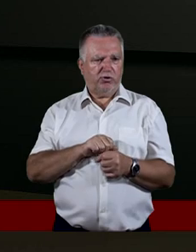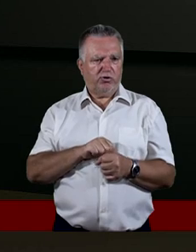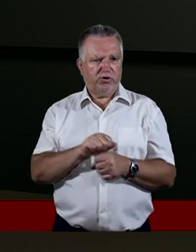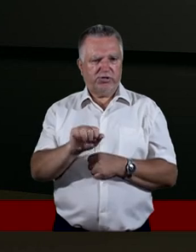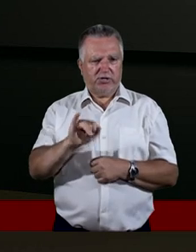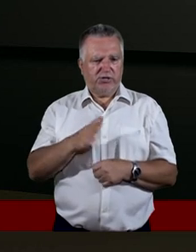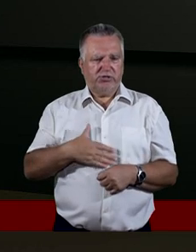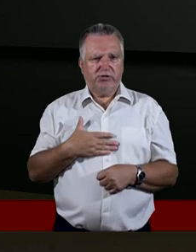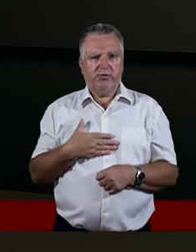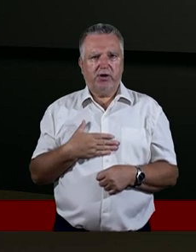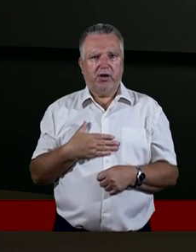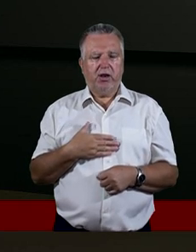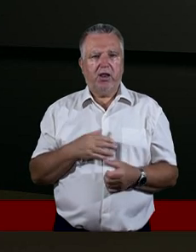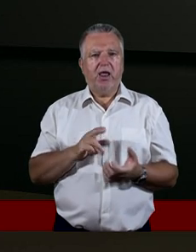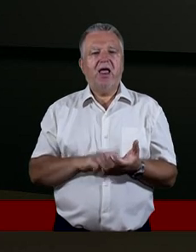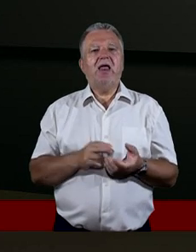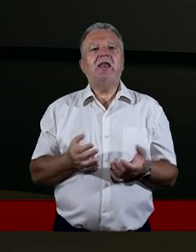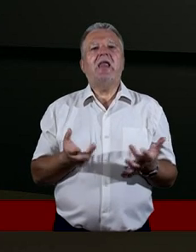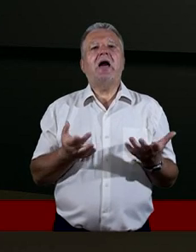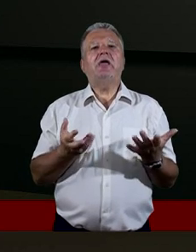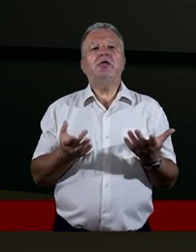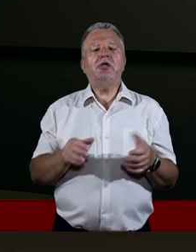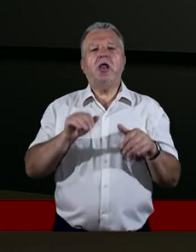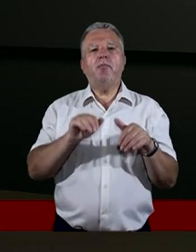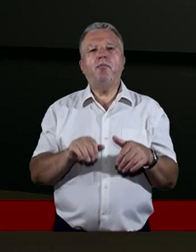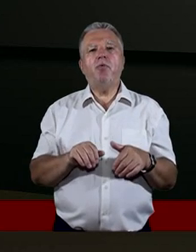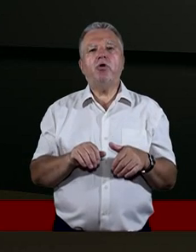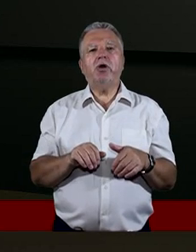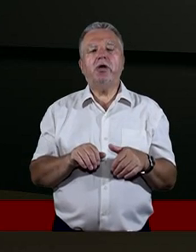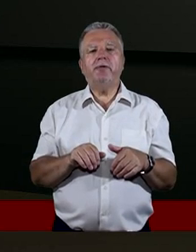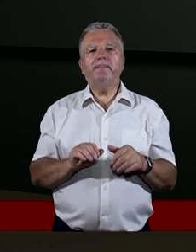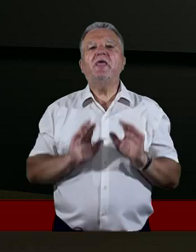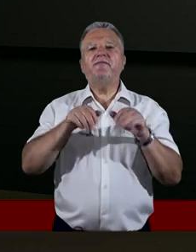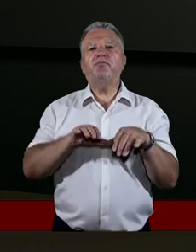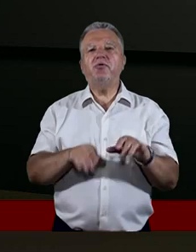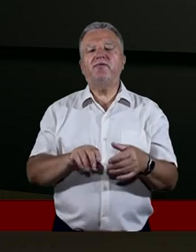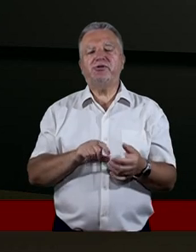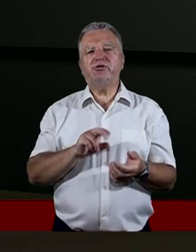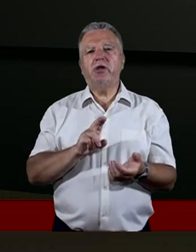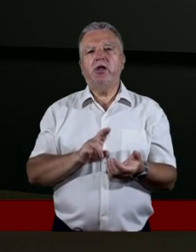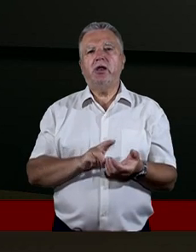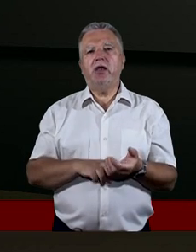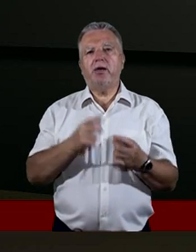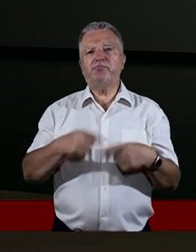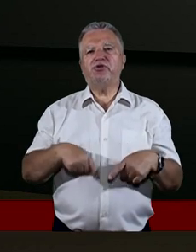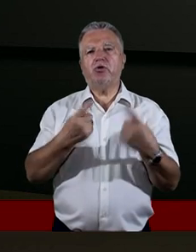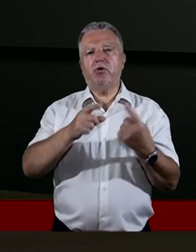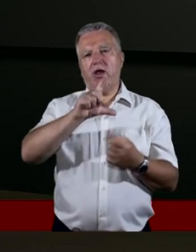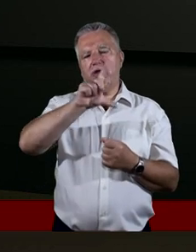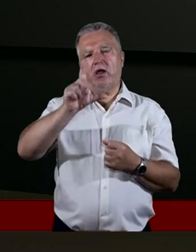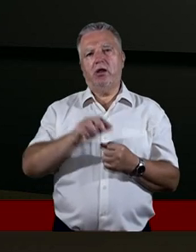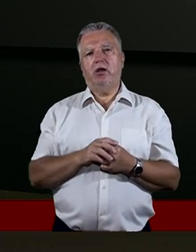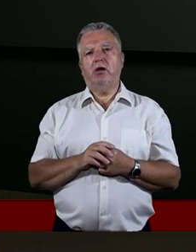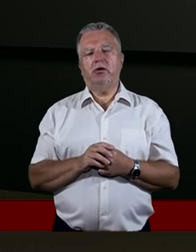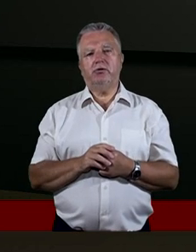Na ile mogę ingerować w taką osobistą wiarę człowieka? Ktoś poznaje Pana Boga, czyta Słowo Boże. Na